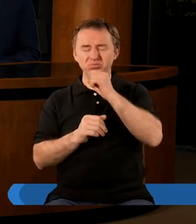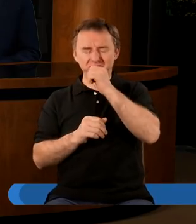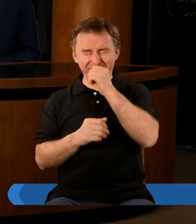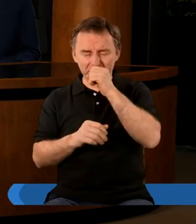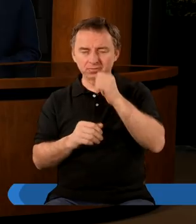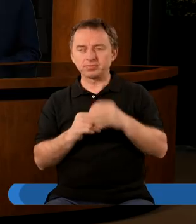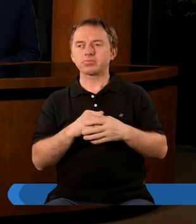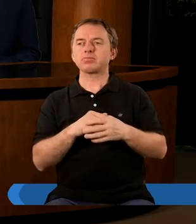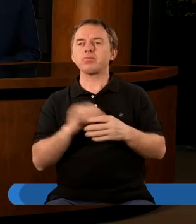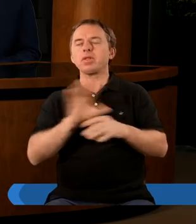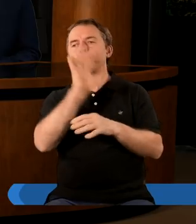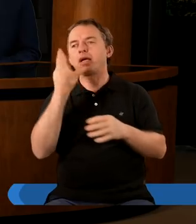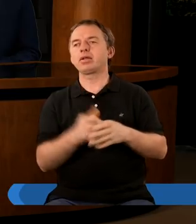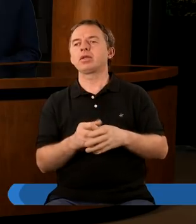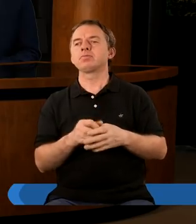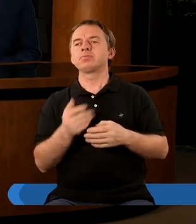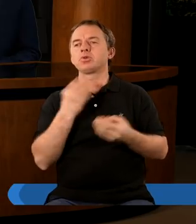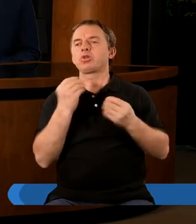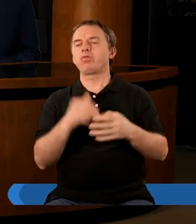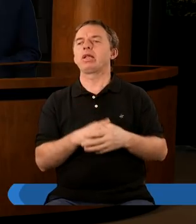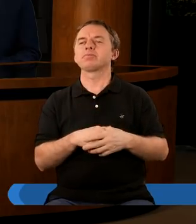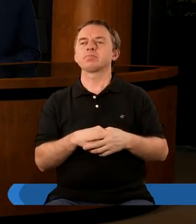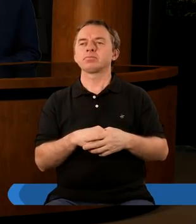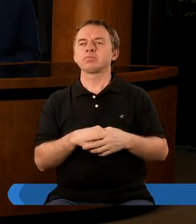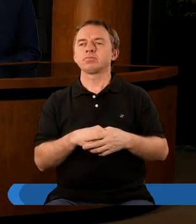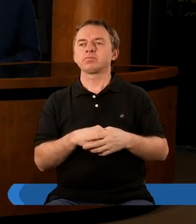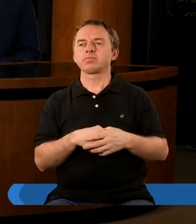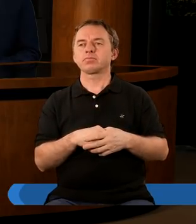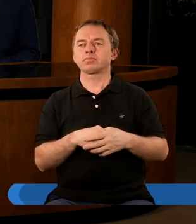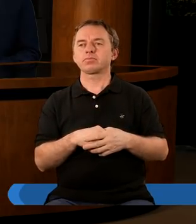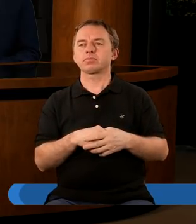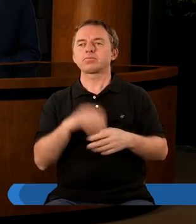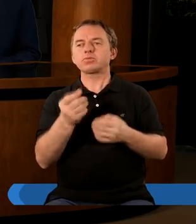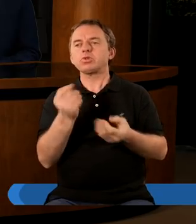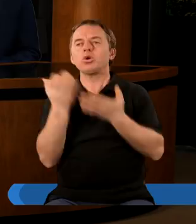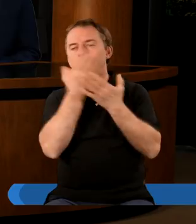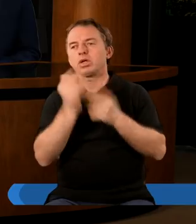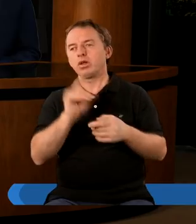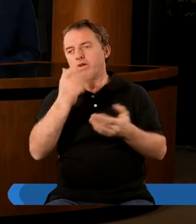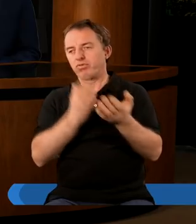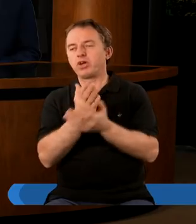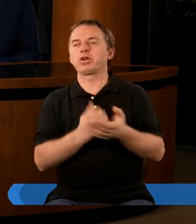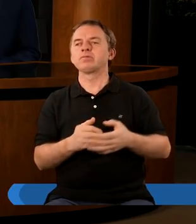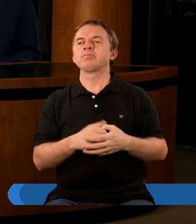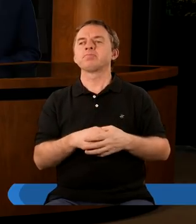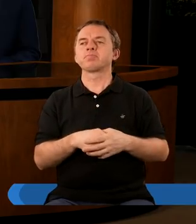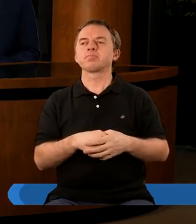piękny. Po prostu człowiek to czyta i się unosi wyżej.